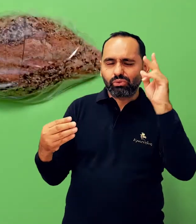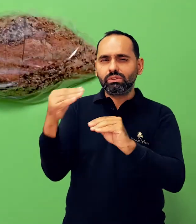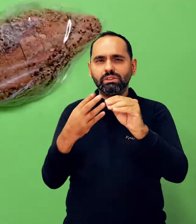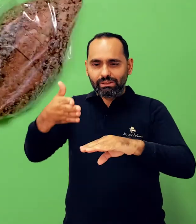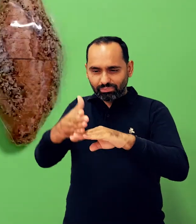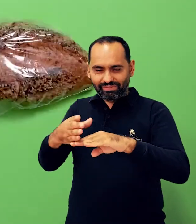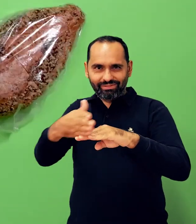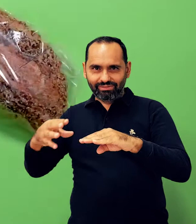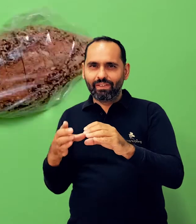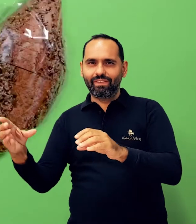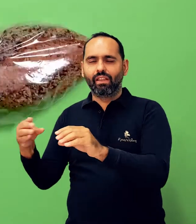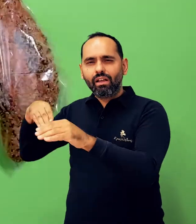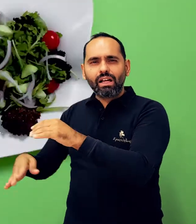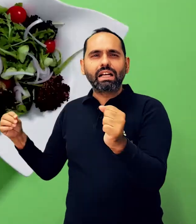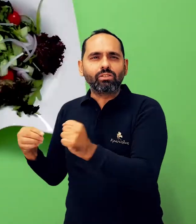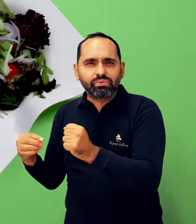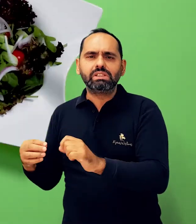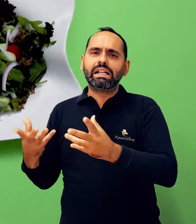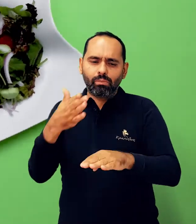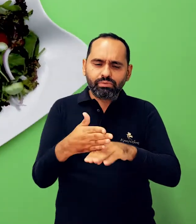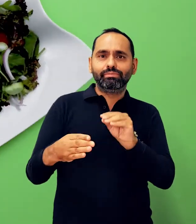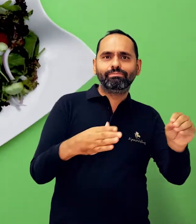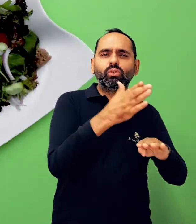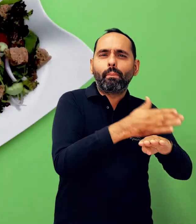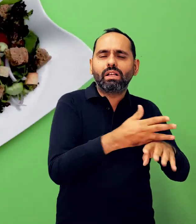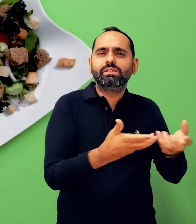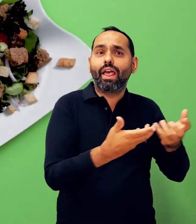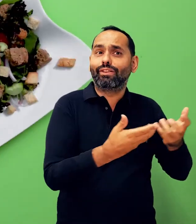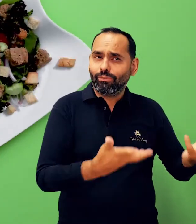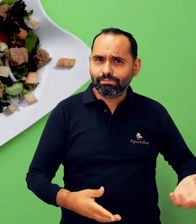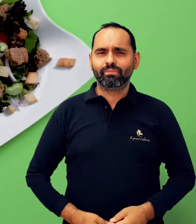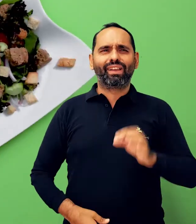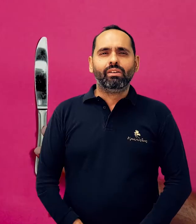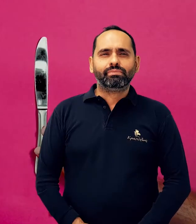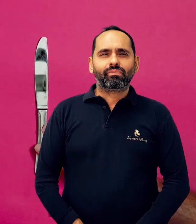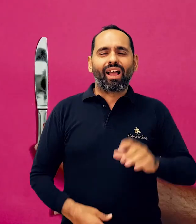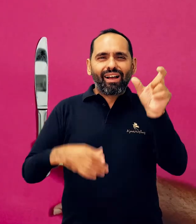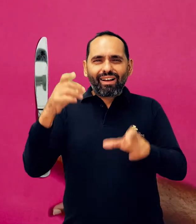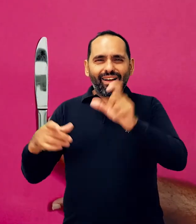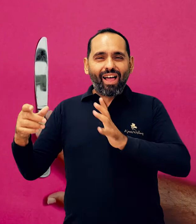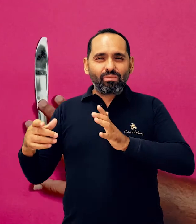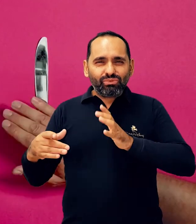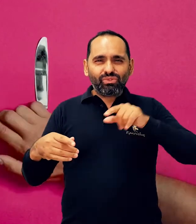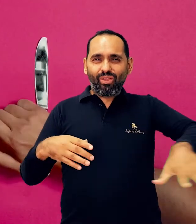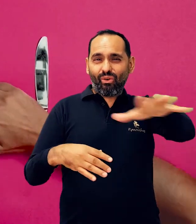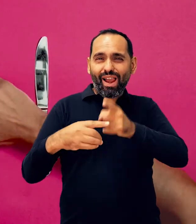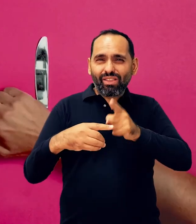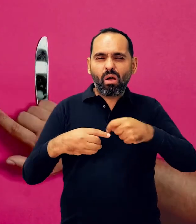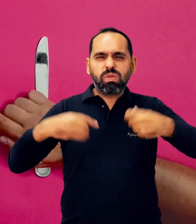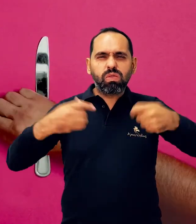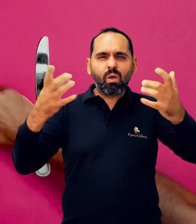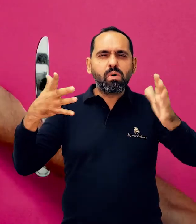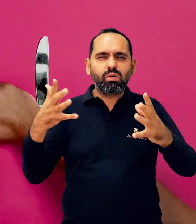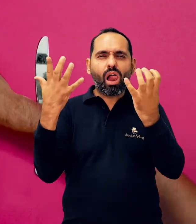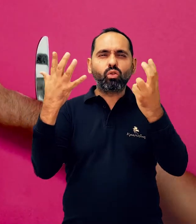έξυπνο. Το βάζουμε στην κατάψυξη ή το κάνουμε επαξιμάδι για τις σαλάτες μας. Κάθε άτομο στην Ελλάδα σπαταλάει 98